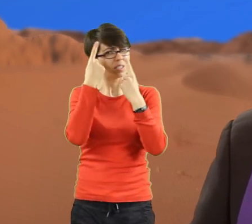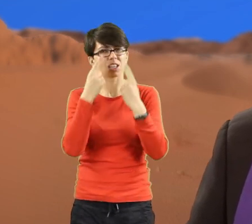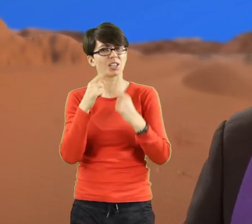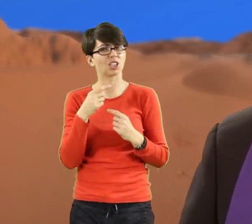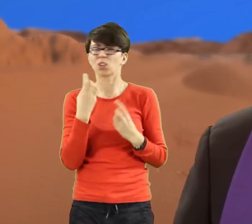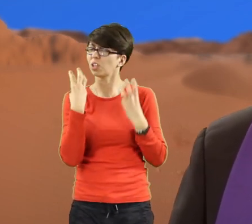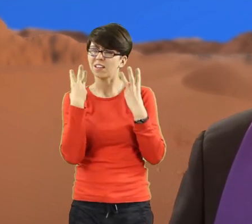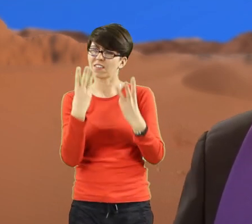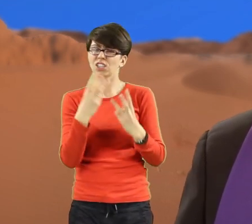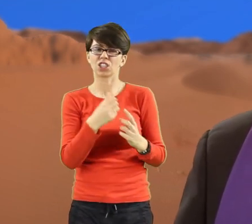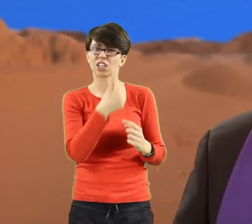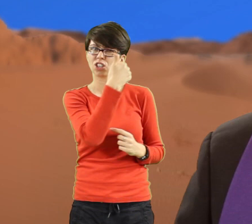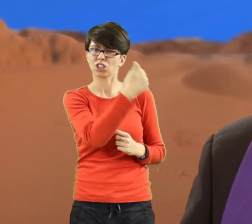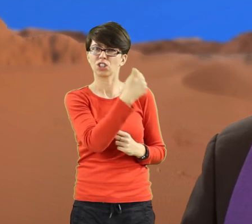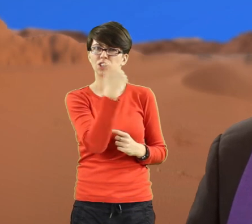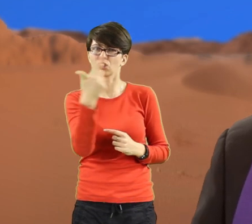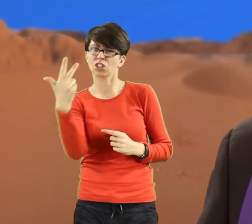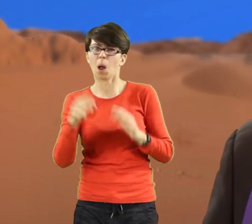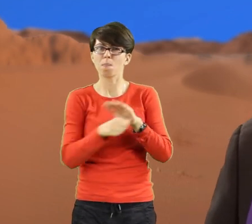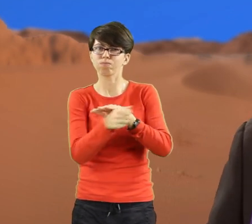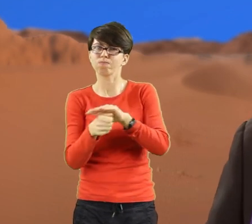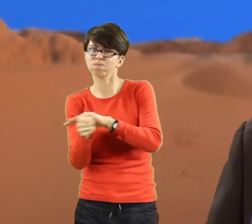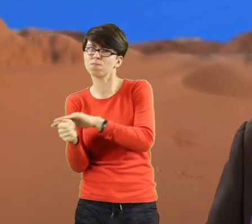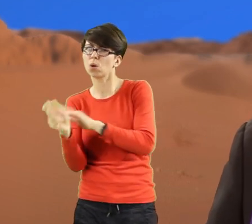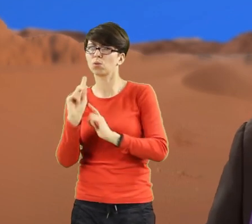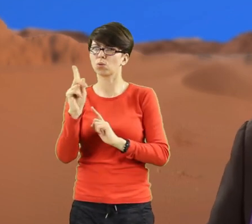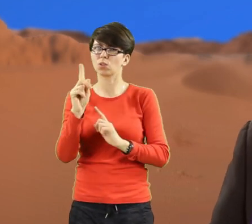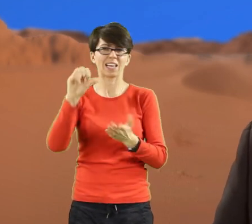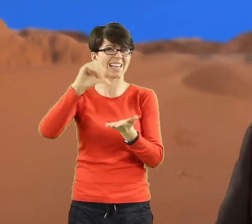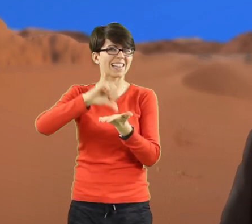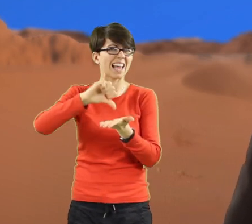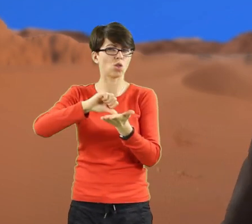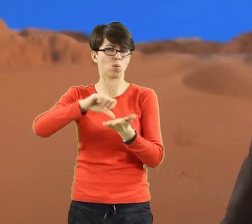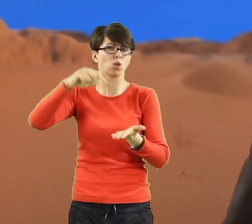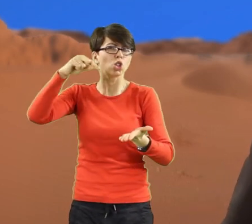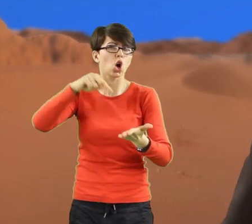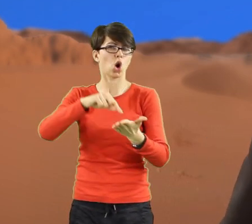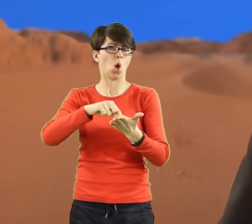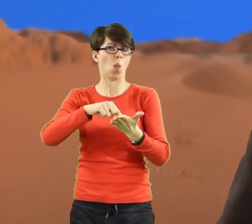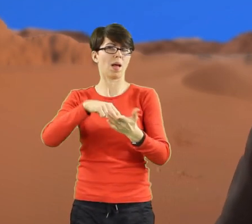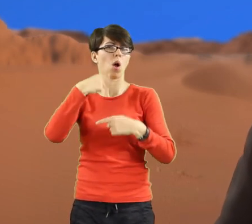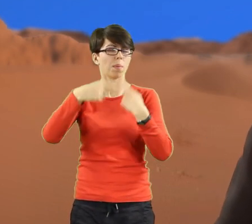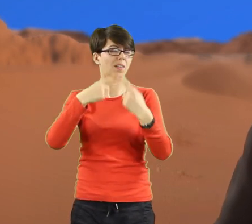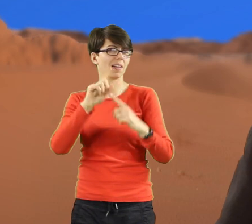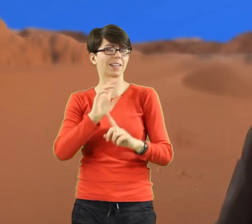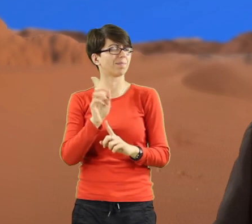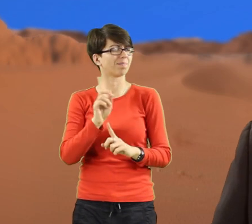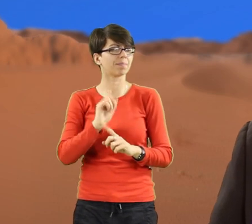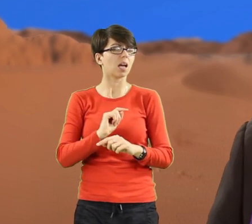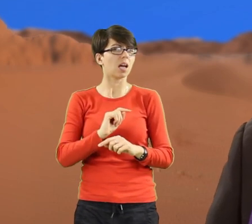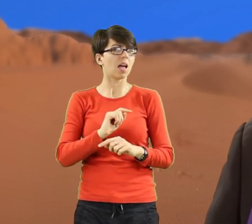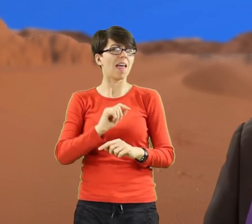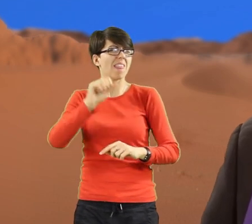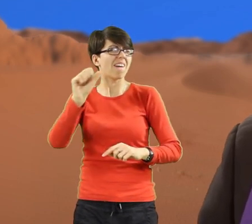Ale wydaje mi się, że to nie te trzy pokusy stanowią centrum opowiadania Łukasza o pobycie